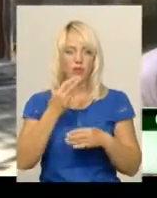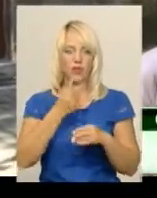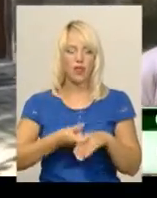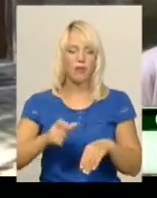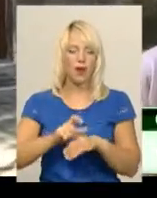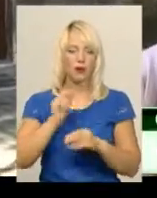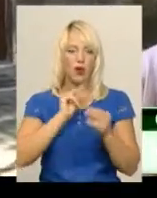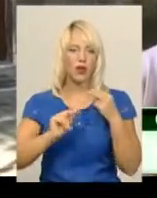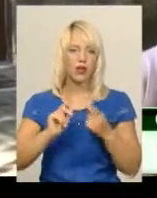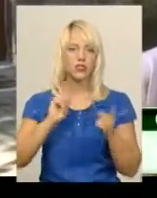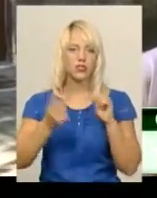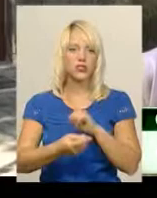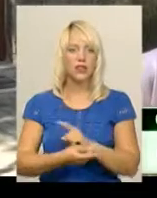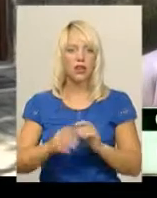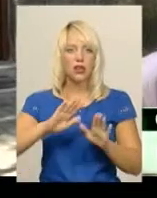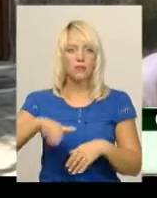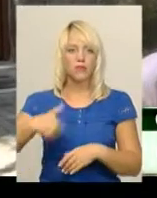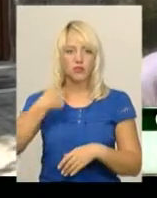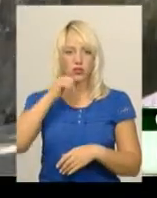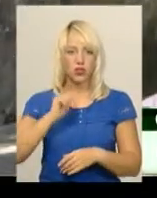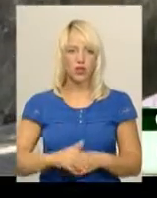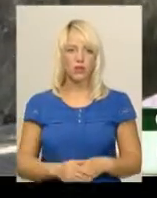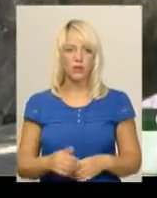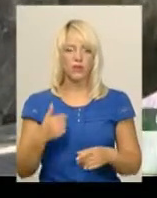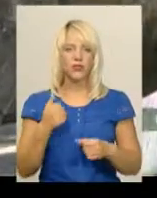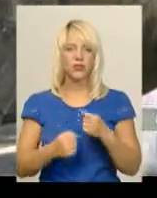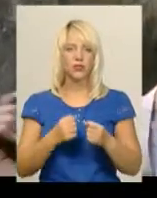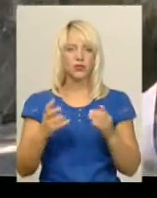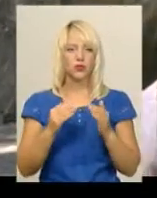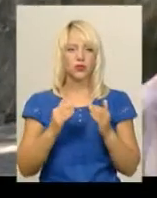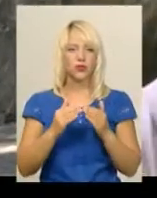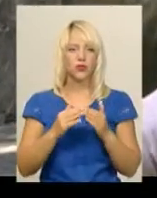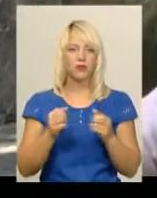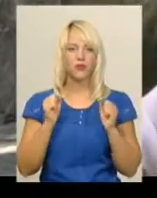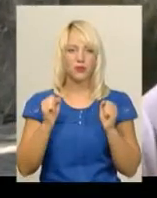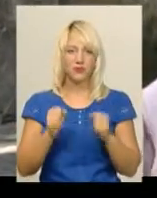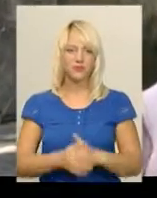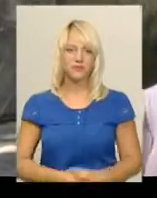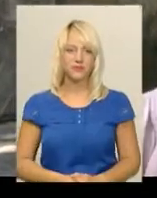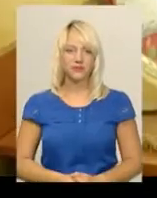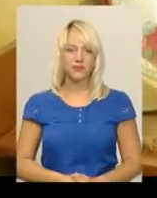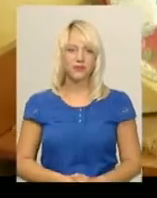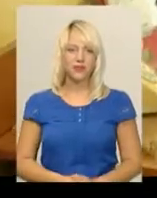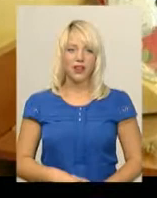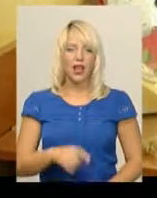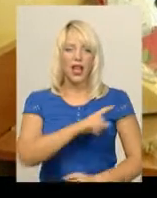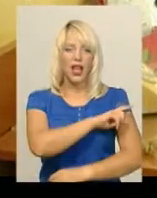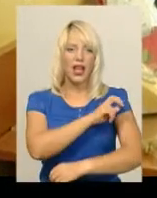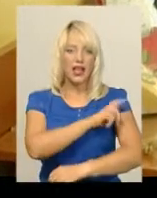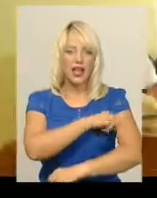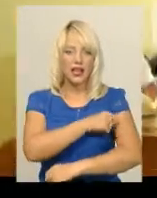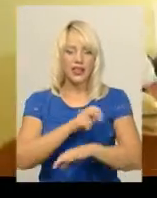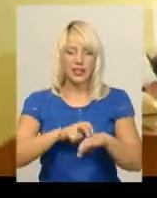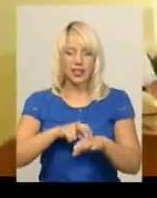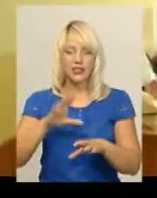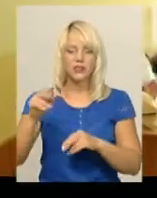краще стало після вчорашнього. Я їду додому, я попаду додому. Лікарі вже оглянули